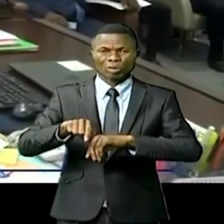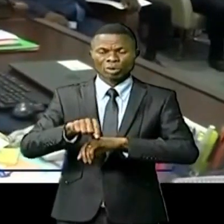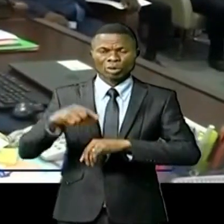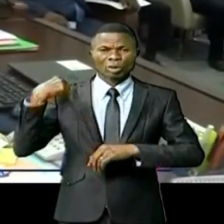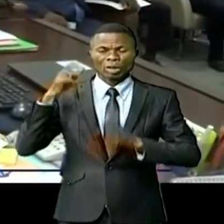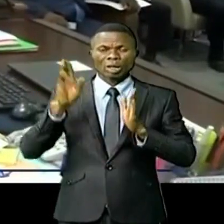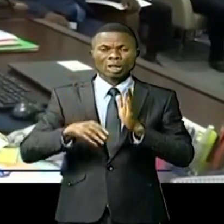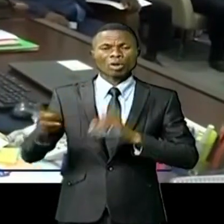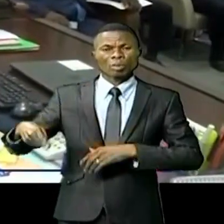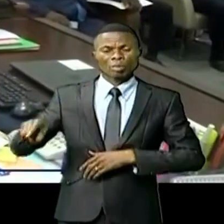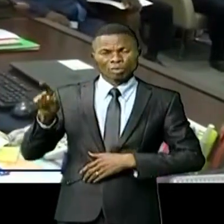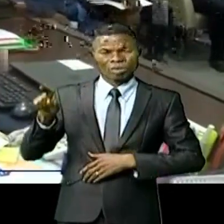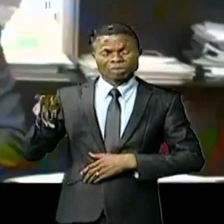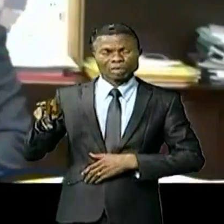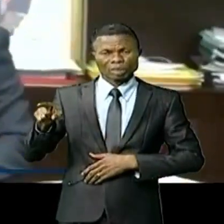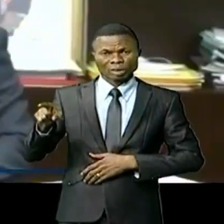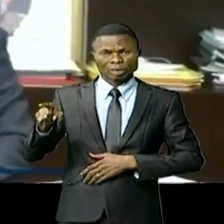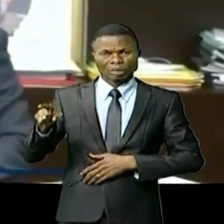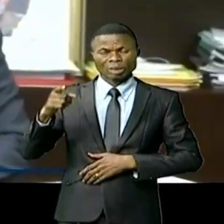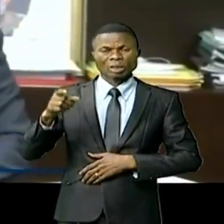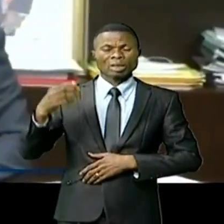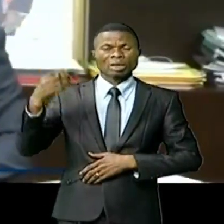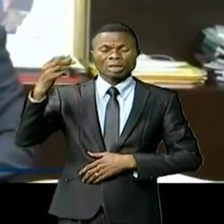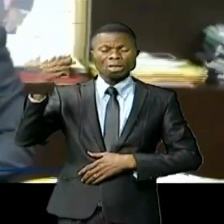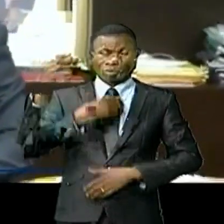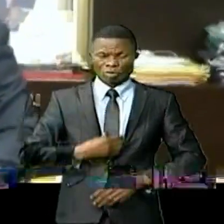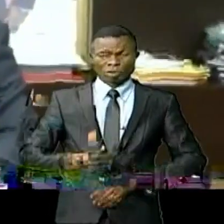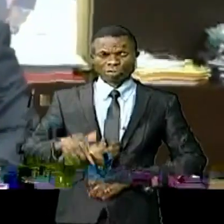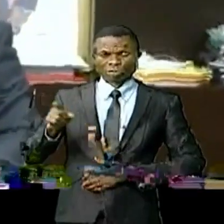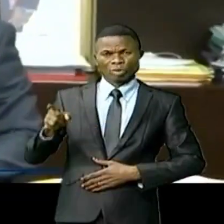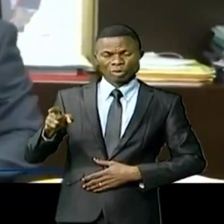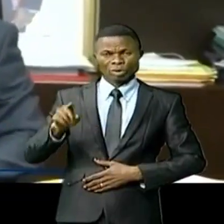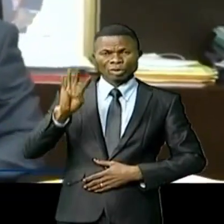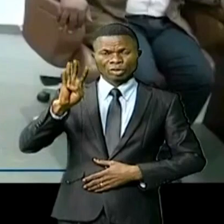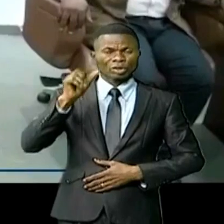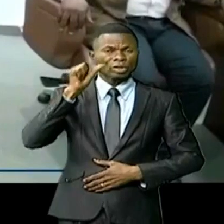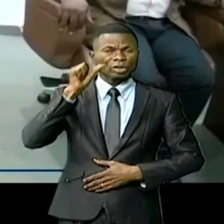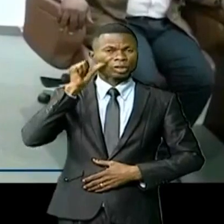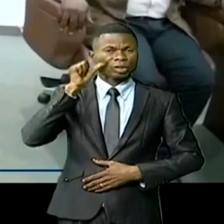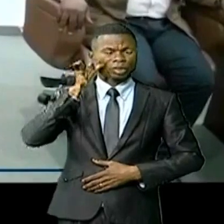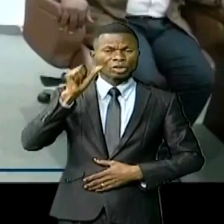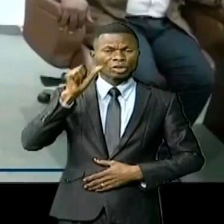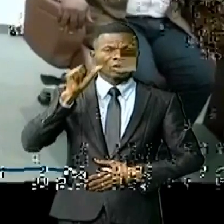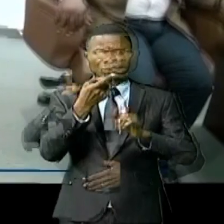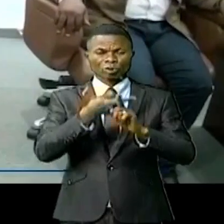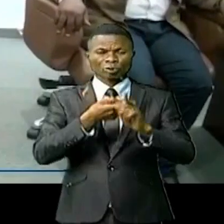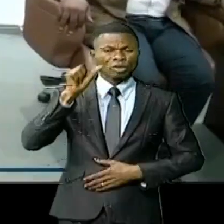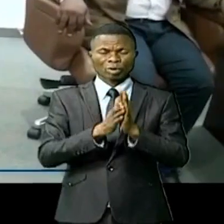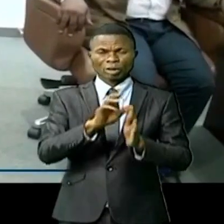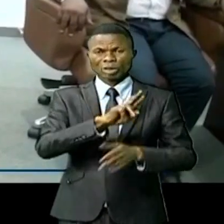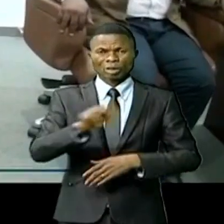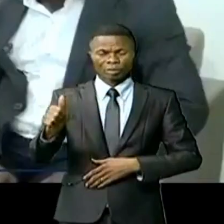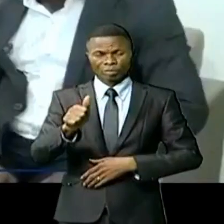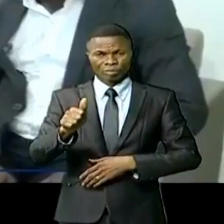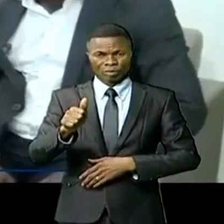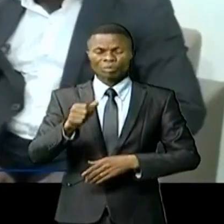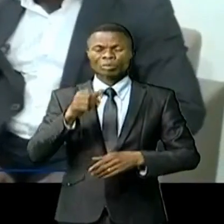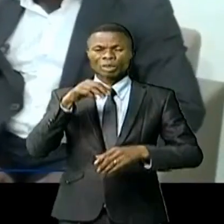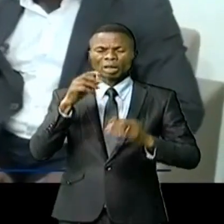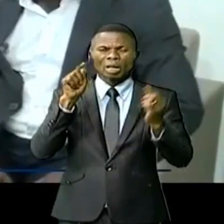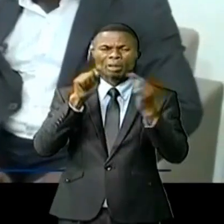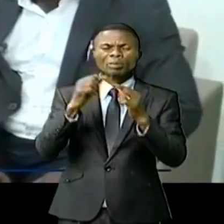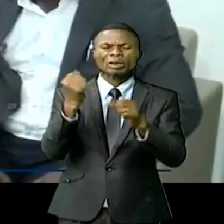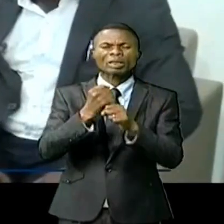du gouverneur Ado Antérim, des provinces, M. Edouard Diedonem Voisolo, ce jeudi 28 octobre, c'est l'objet de leur mission